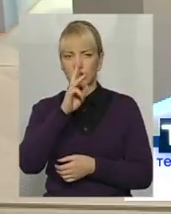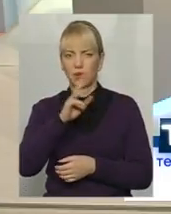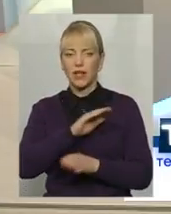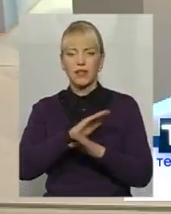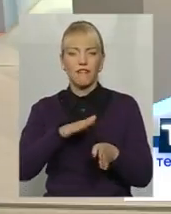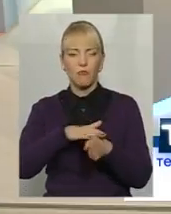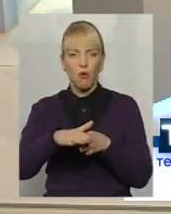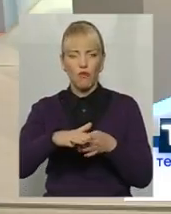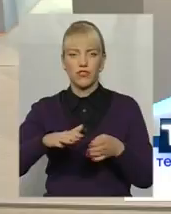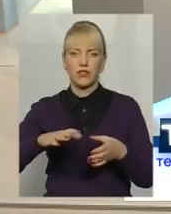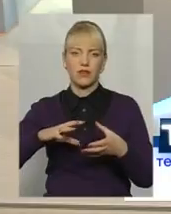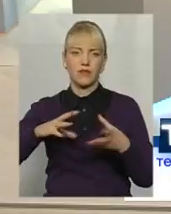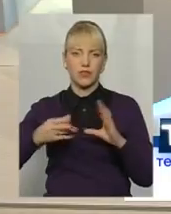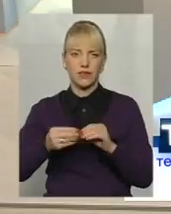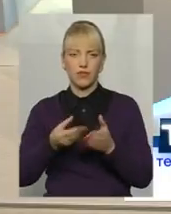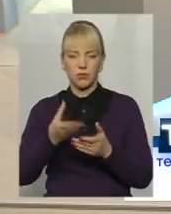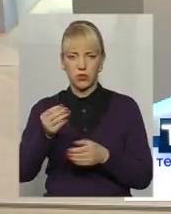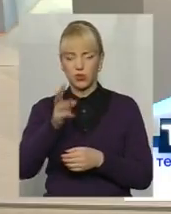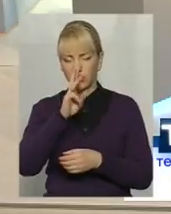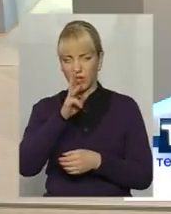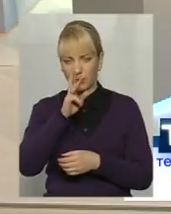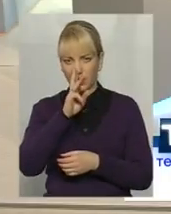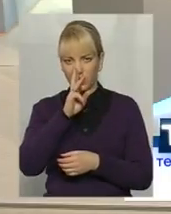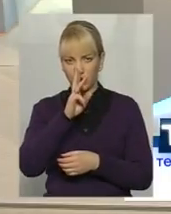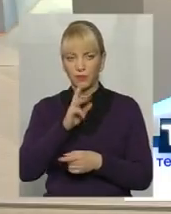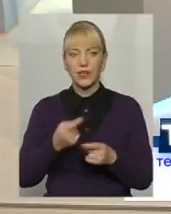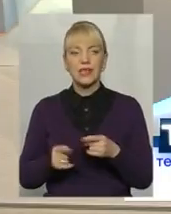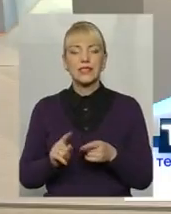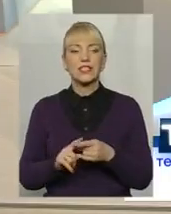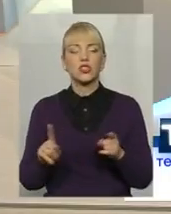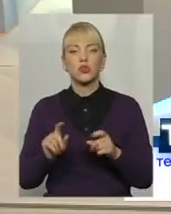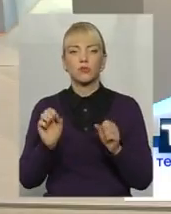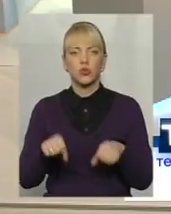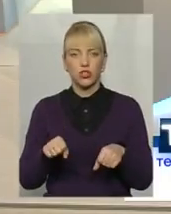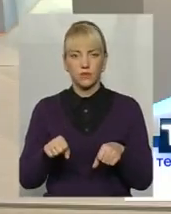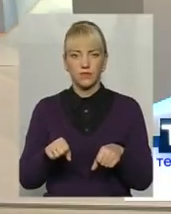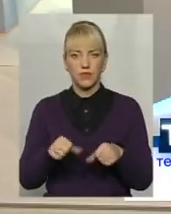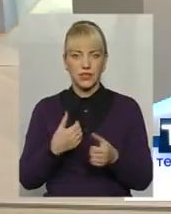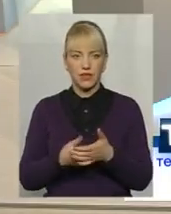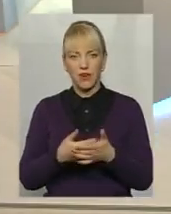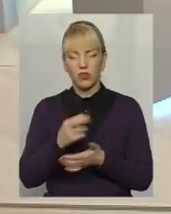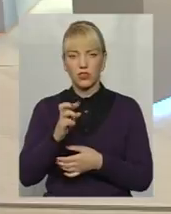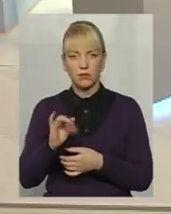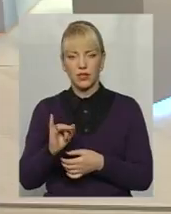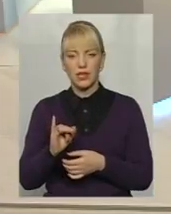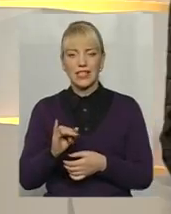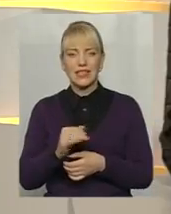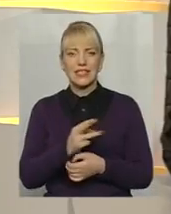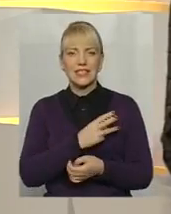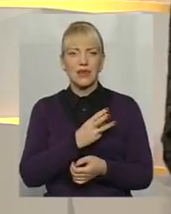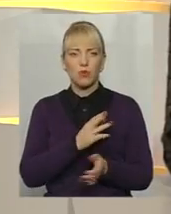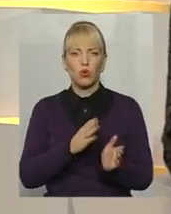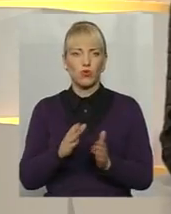не в повній мірі виплачену зарплату. Це, що може, здавалося б, мало би стимулювати